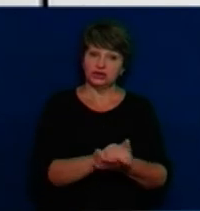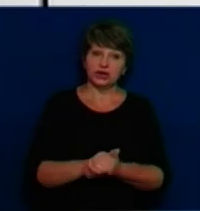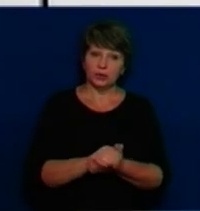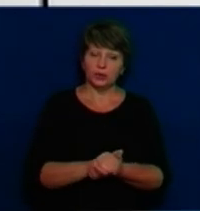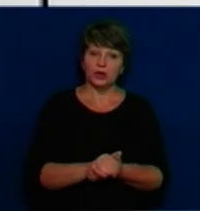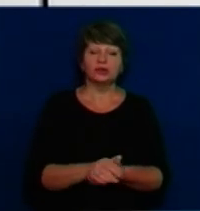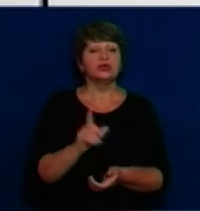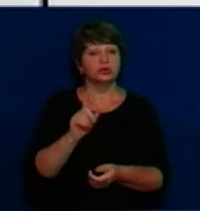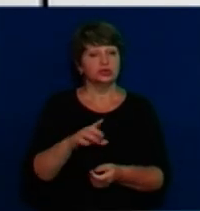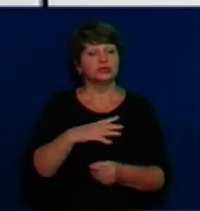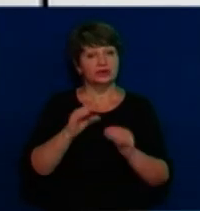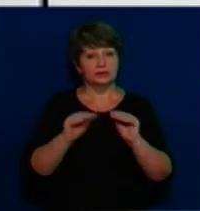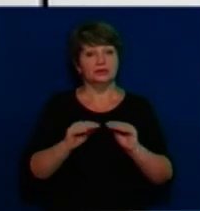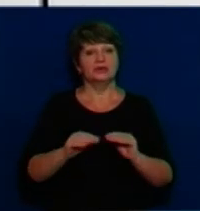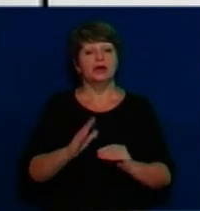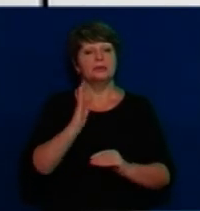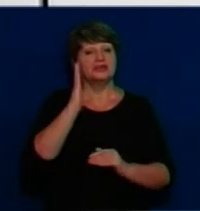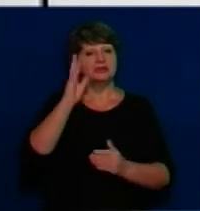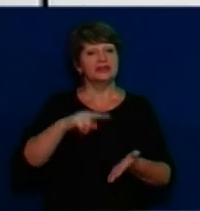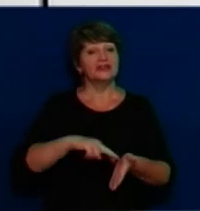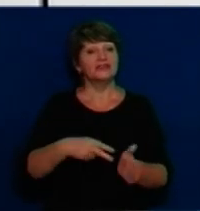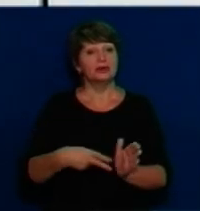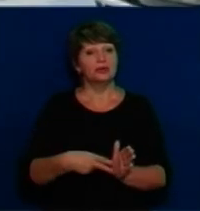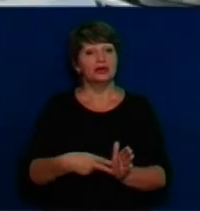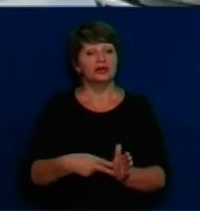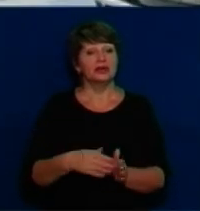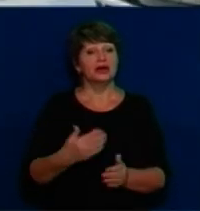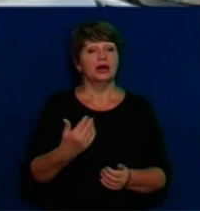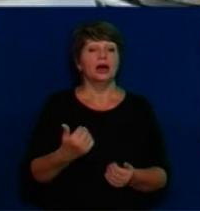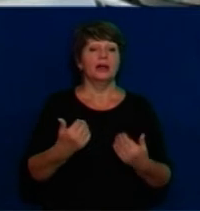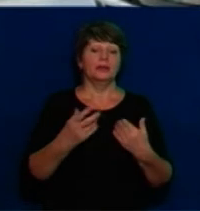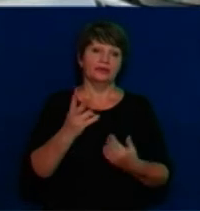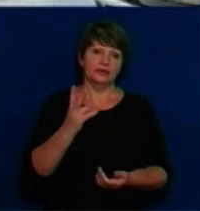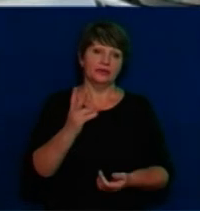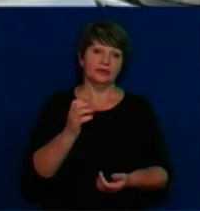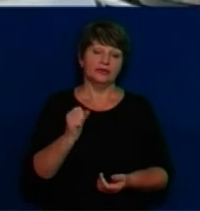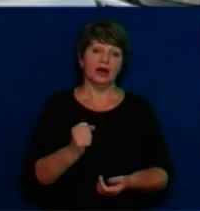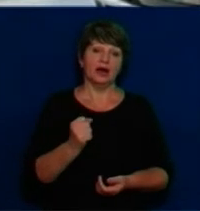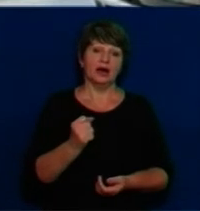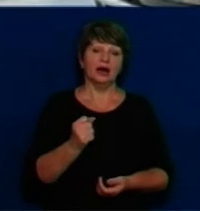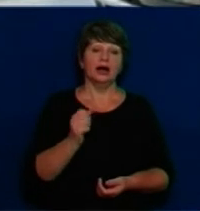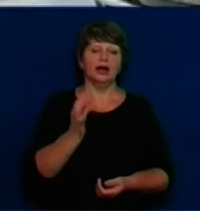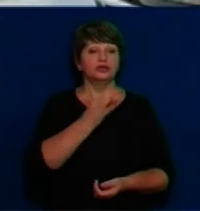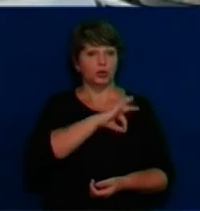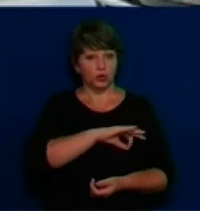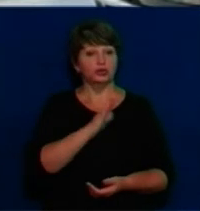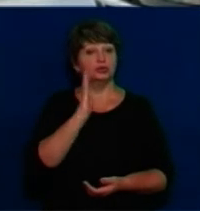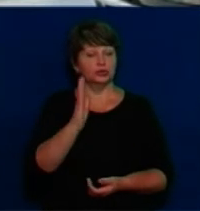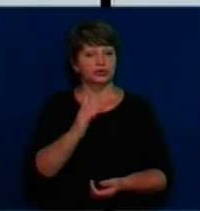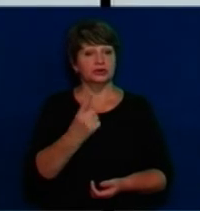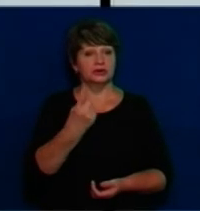також обраховували, які мають бути доходи. Можете згучити ці цифри? Так, буде доход 1,5 мільйона. Ну,